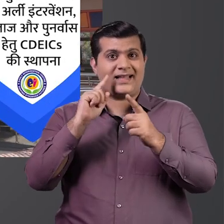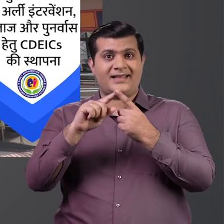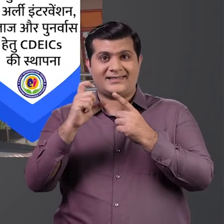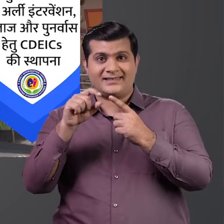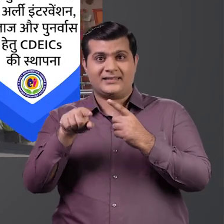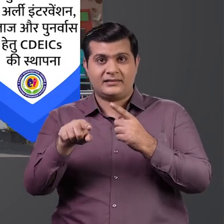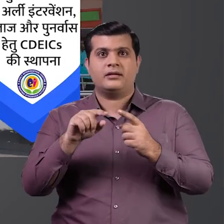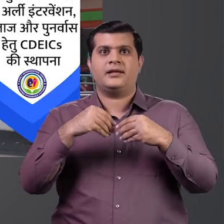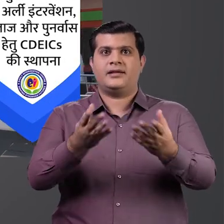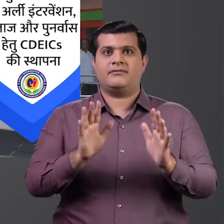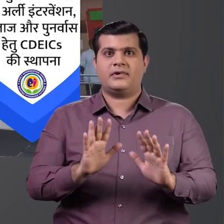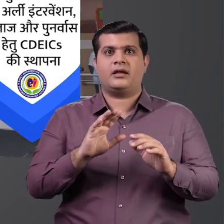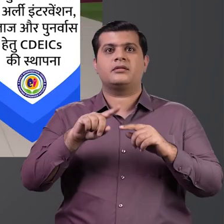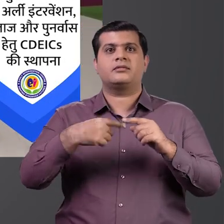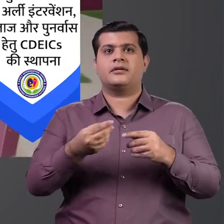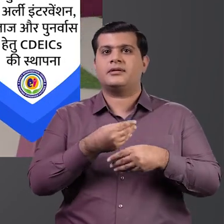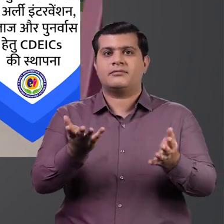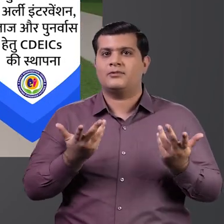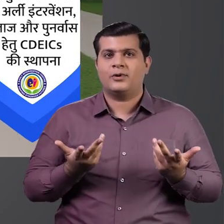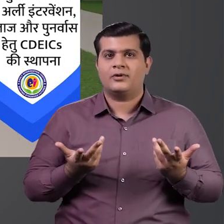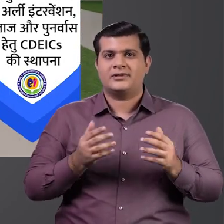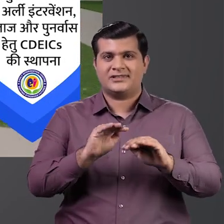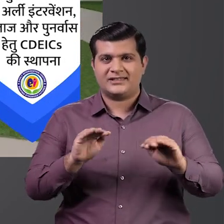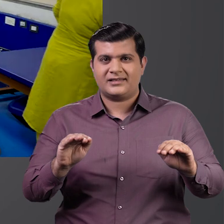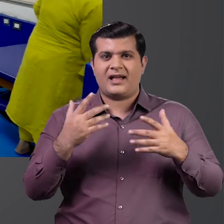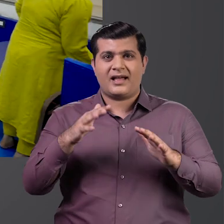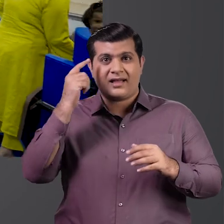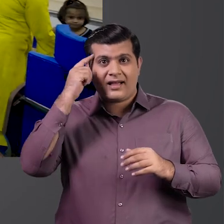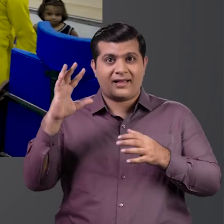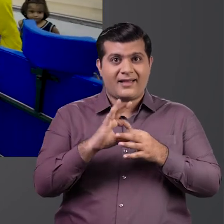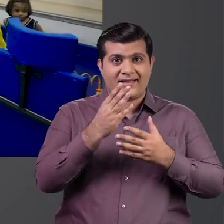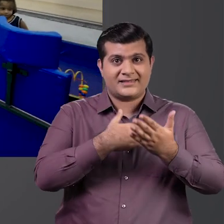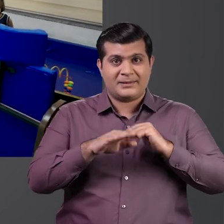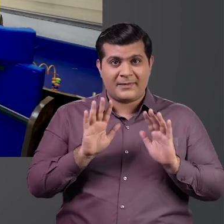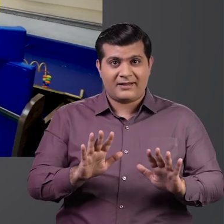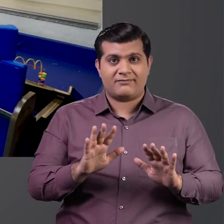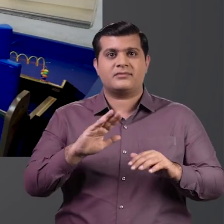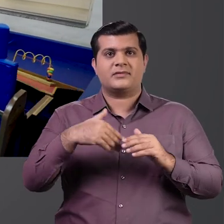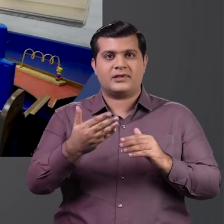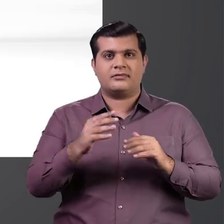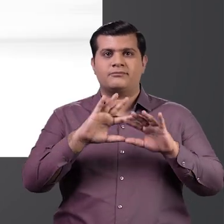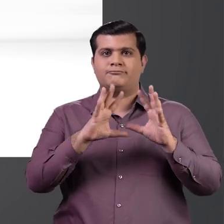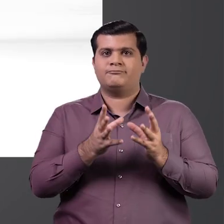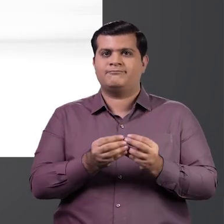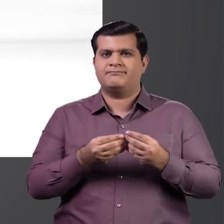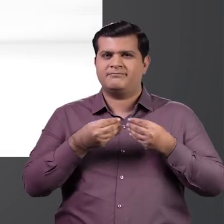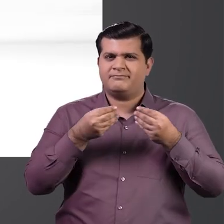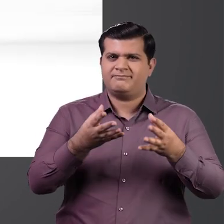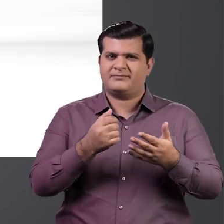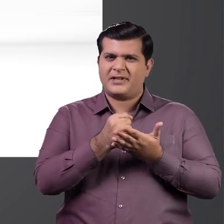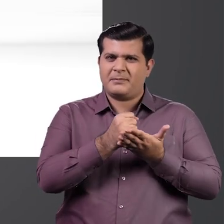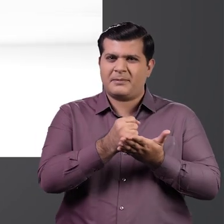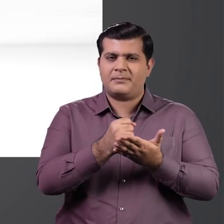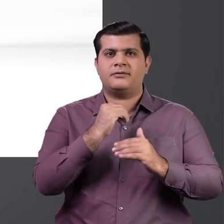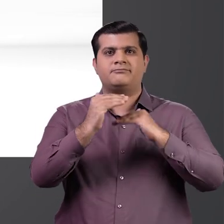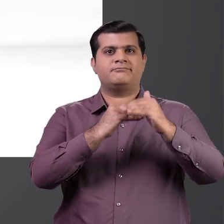यानि CDEICS में ये सुनिश्चित किया जाता है कि ऐसी बौधिक दिव्यांगता वाले बच्चों का सरवांगिन,